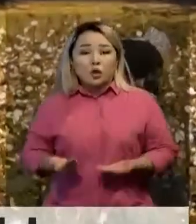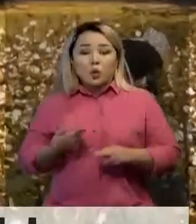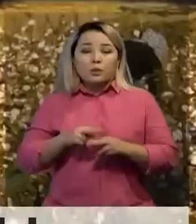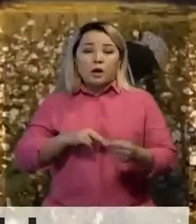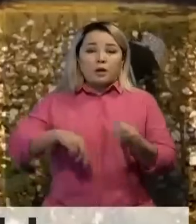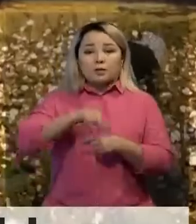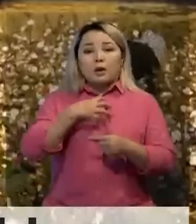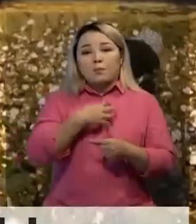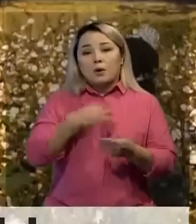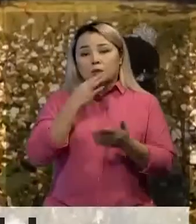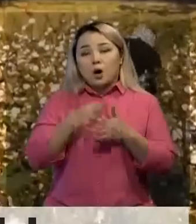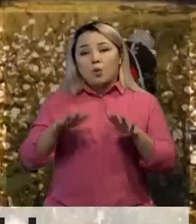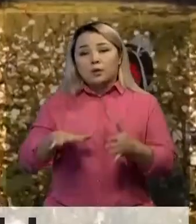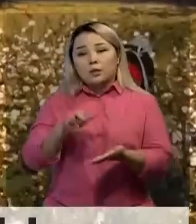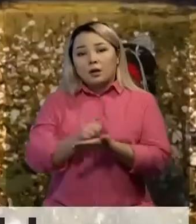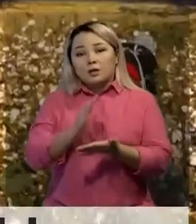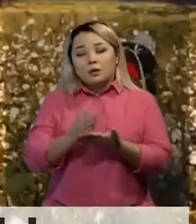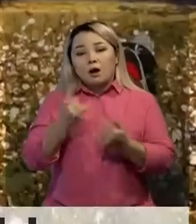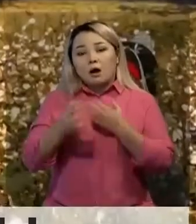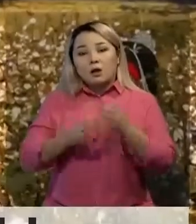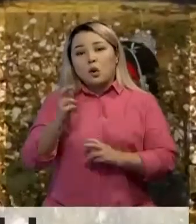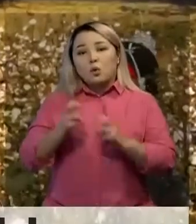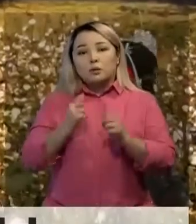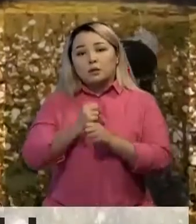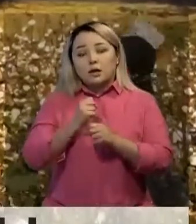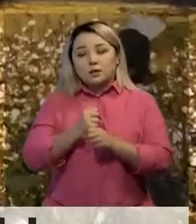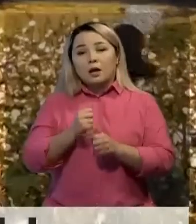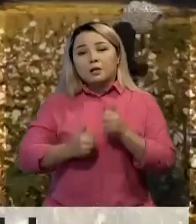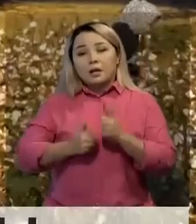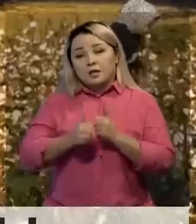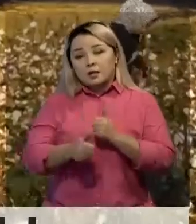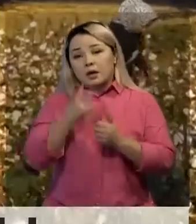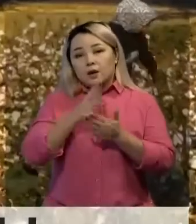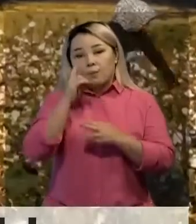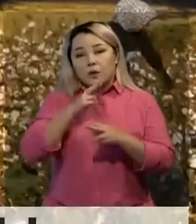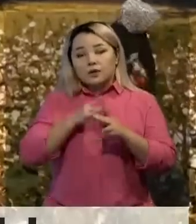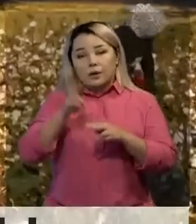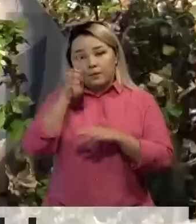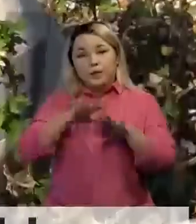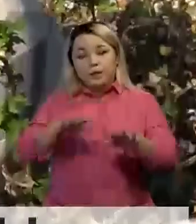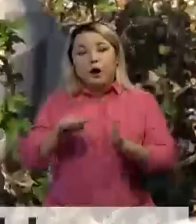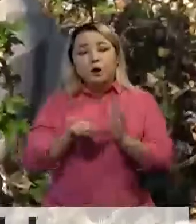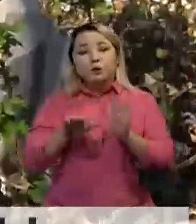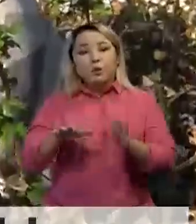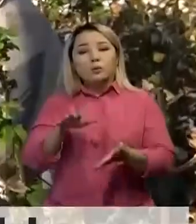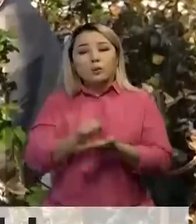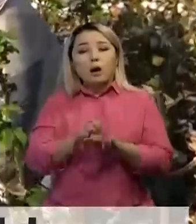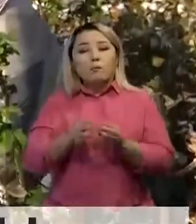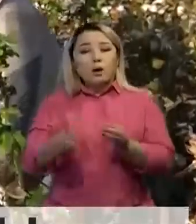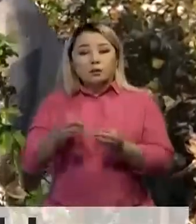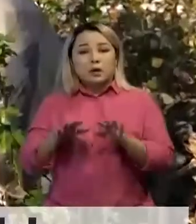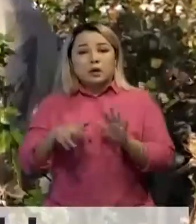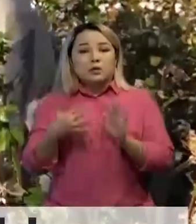кәсіп маңызды орын алады. Қазыр әлемді көндірушілер рейтингісінде бауырласы мемлекет 6-шы орында. Мақты ал қабында